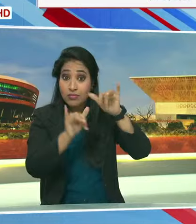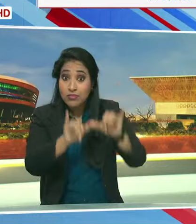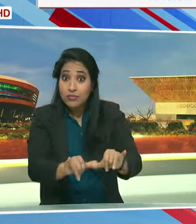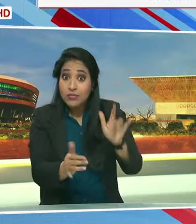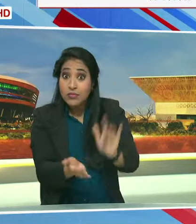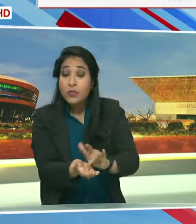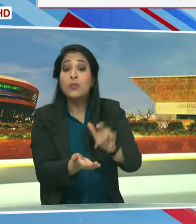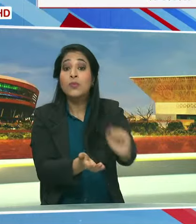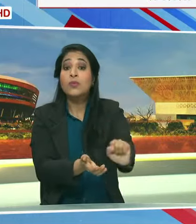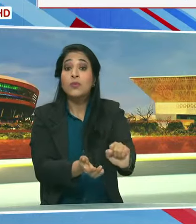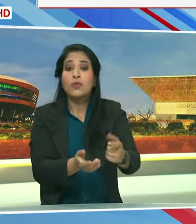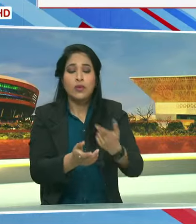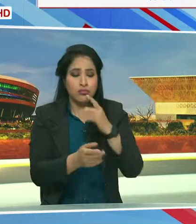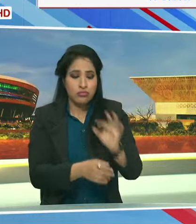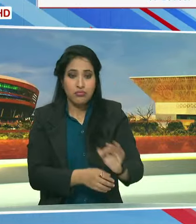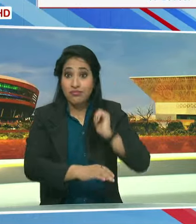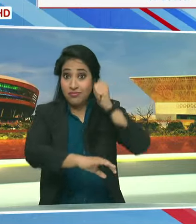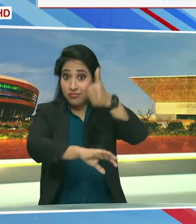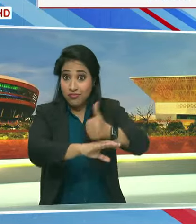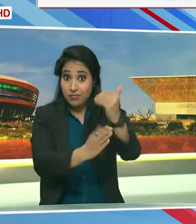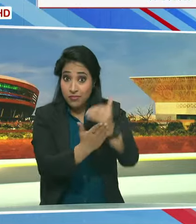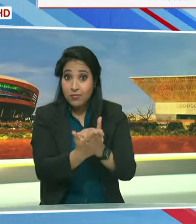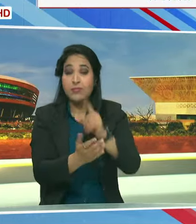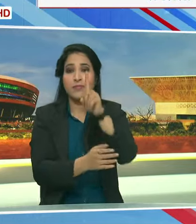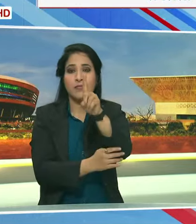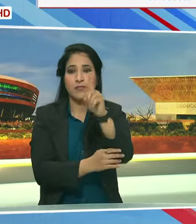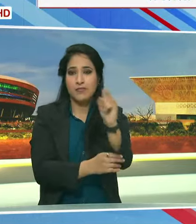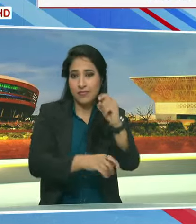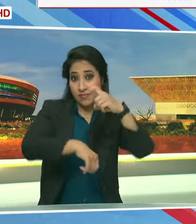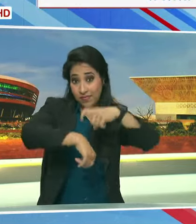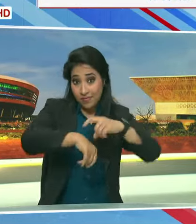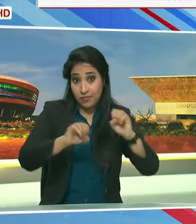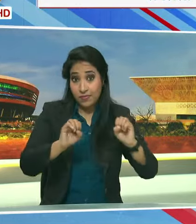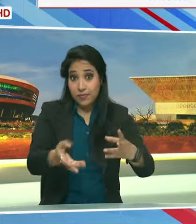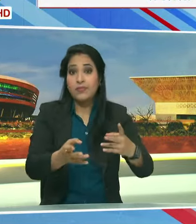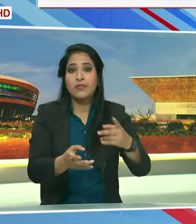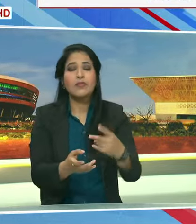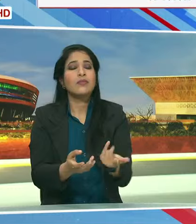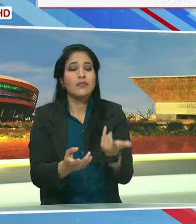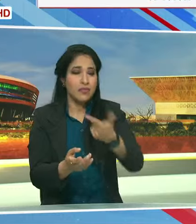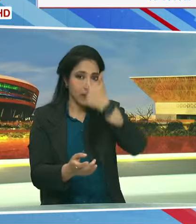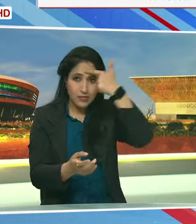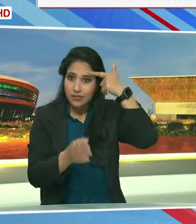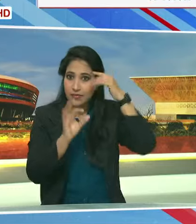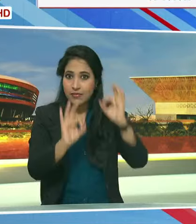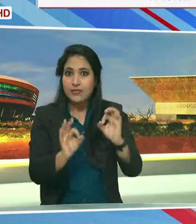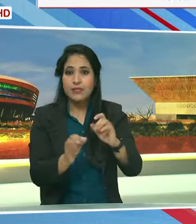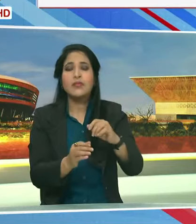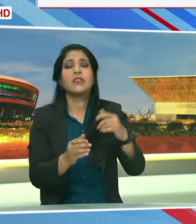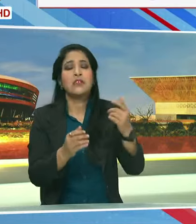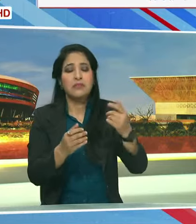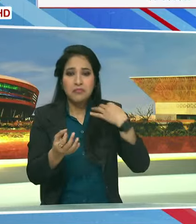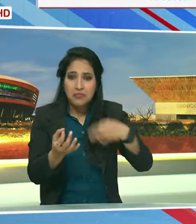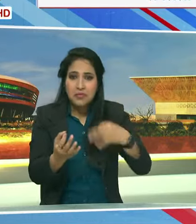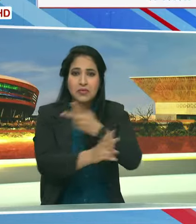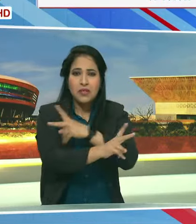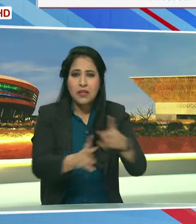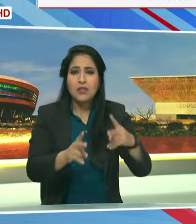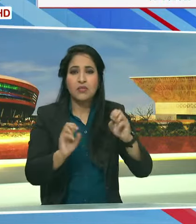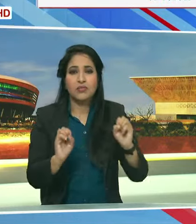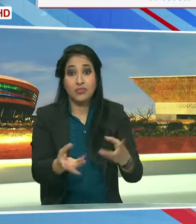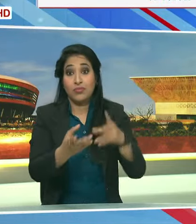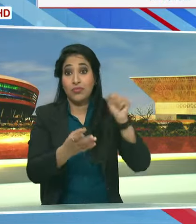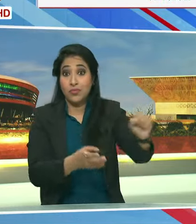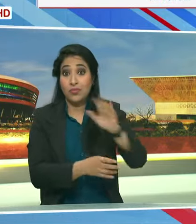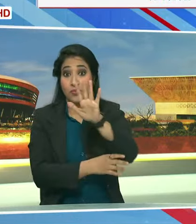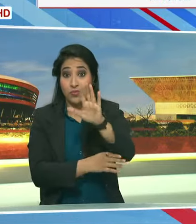प्रतिष्ठा समारो सुबह दस बजे से मंगल ध्वनी का वादन होगा पचास से अधिक